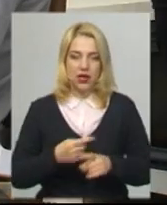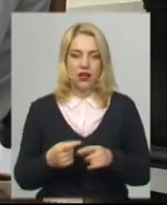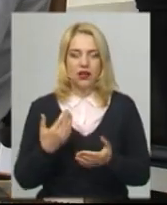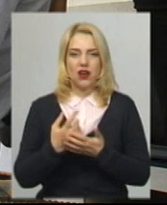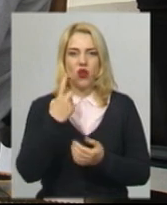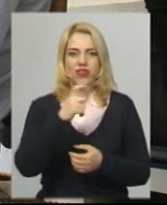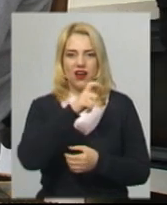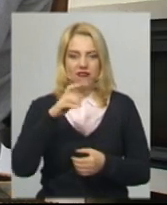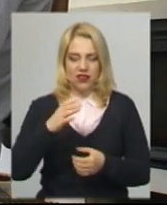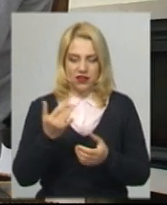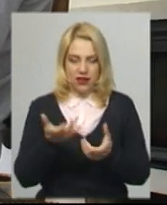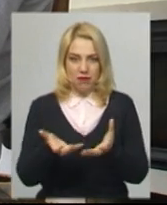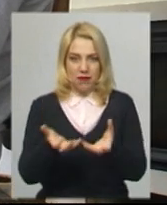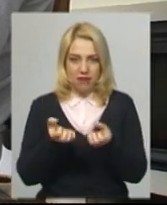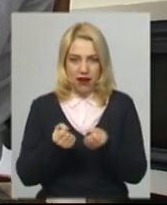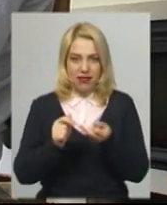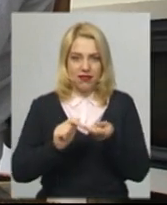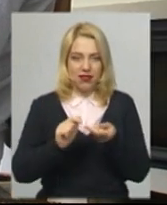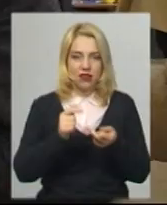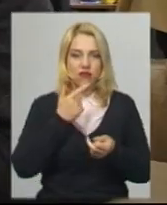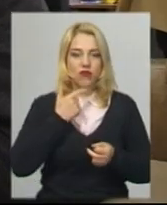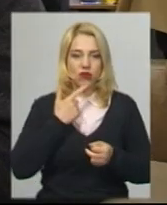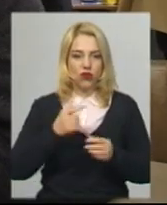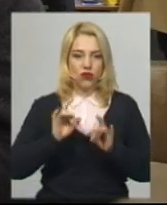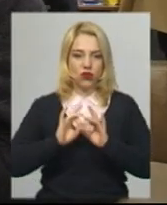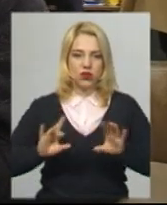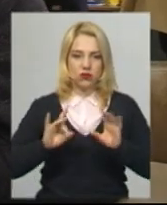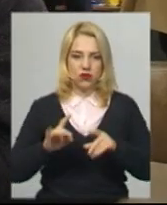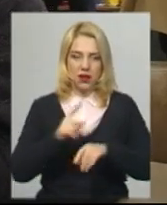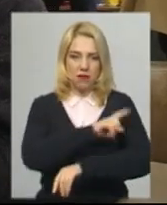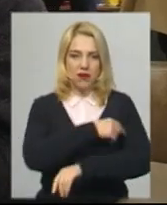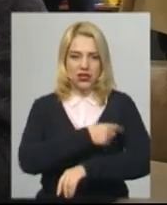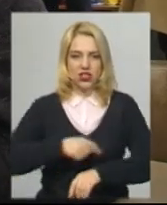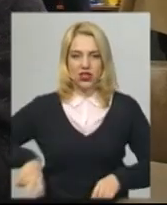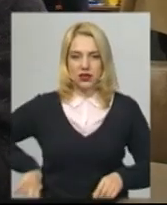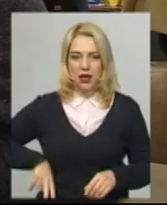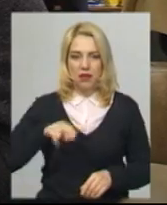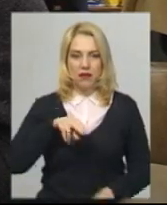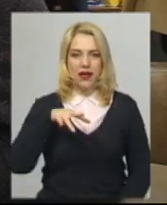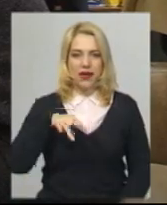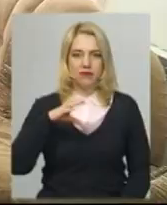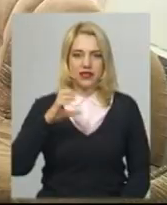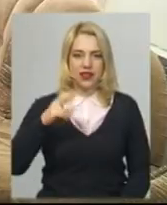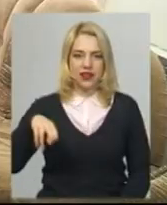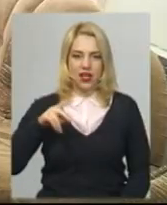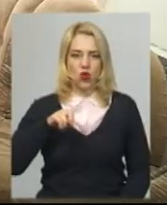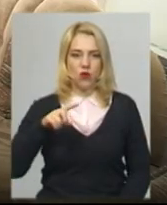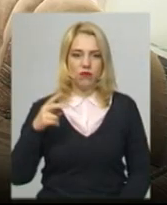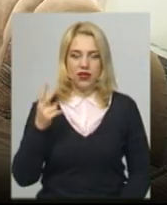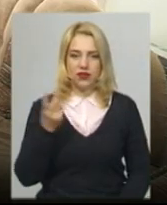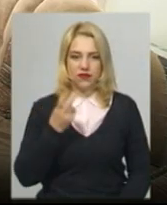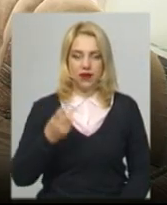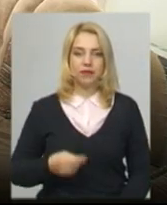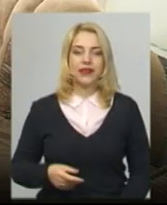для того, аби взяти забір матеріалів для тесту, розповідає медична директорка Хмельницького міського центру ПМСД номер 2 Світлана Оленкевич. Сама тест